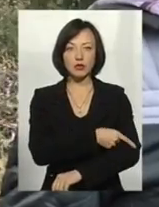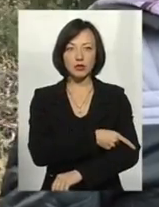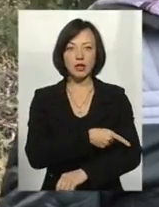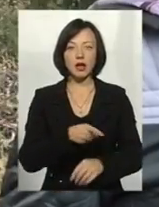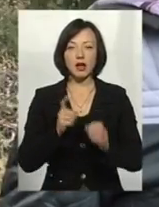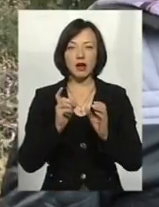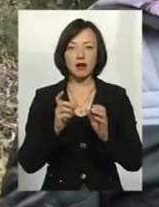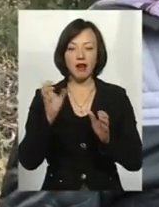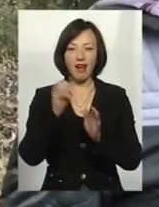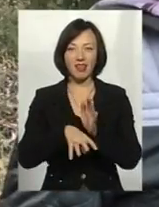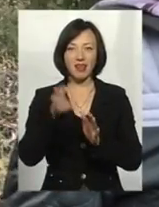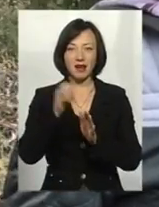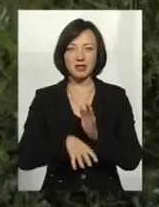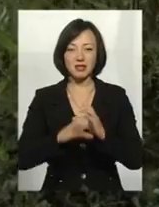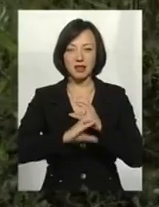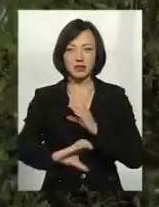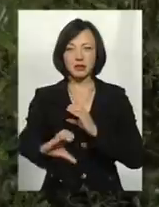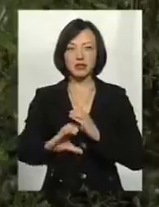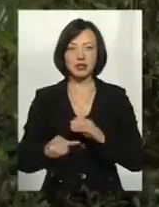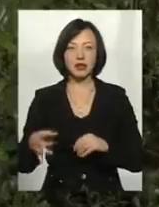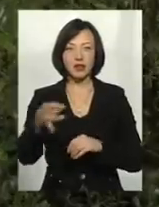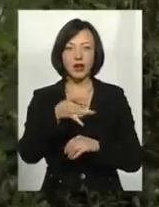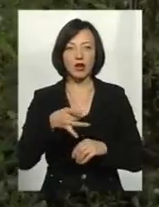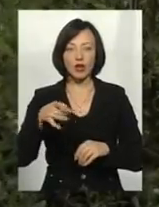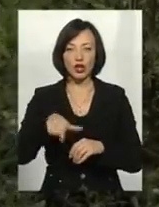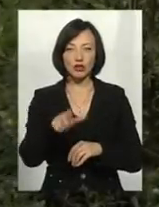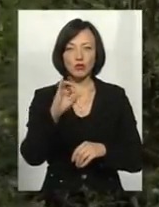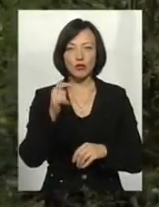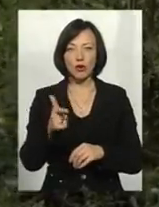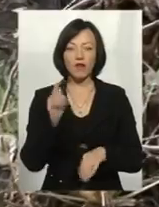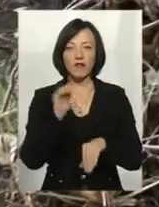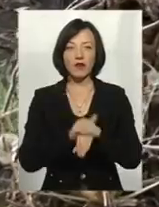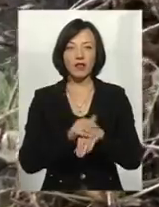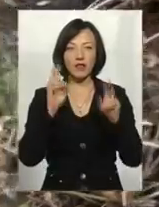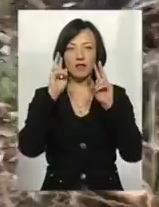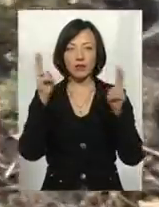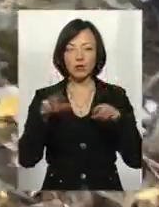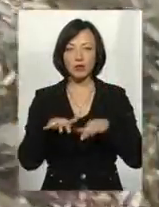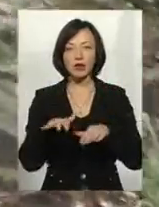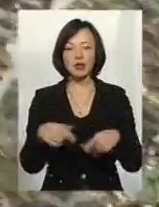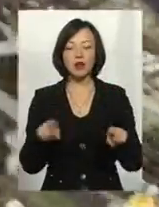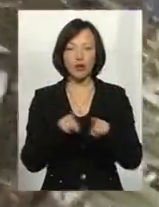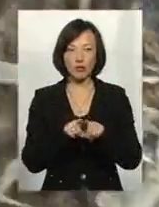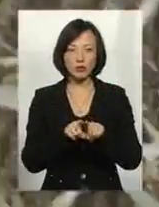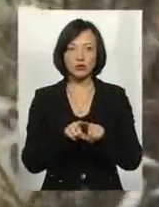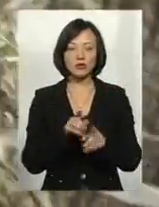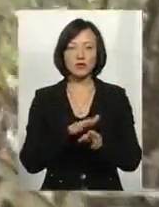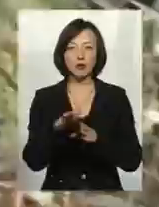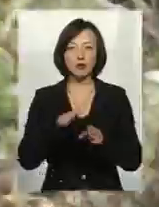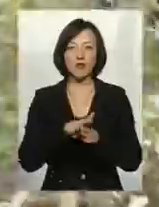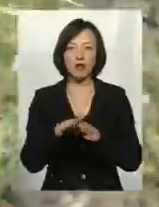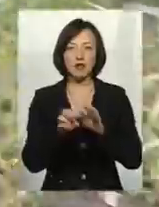каналізації в річках Південний Буг у районі шлюзів, а також виявили невідомий лоток, з якого, зі слів мешканців, також відбувалося